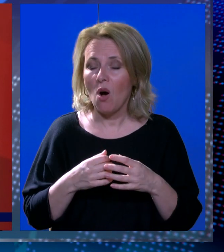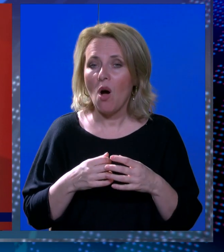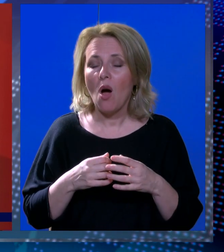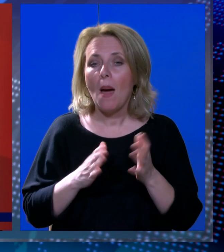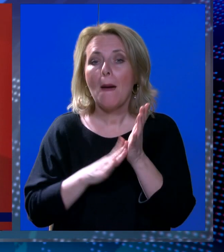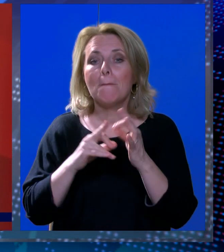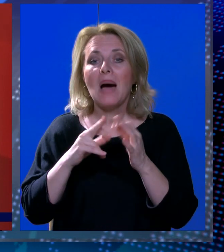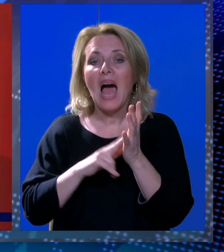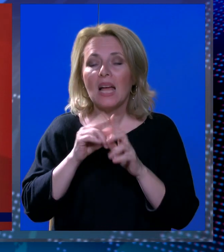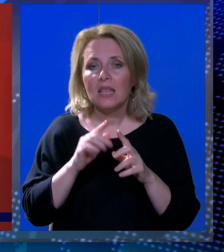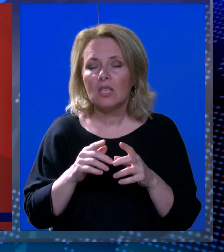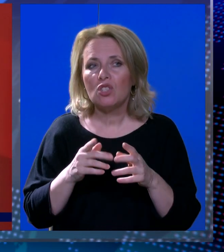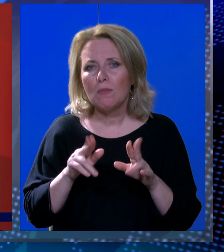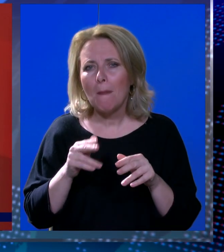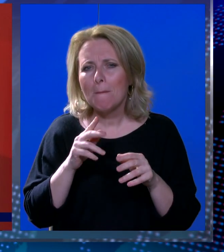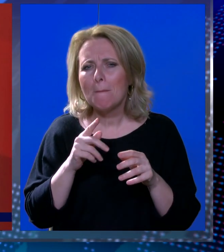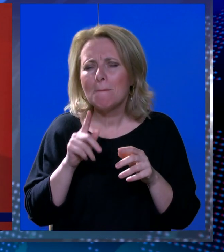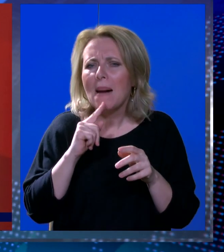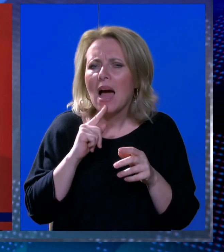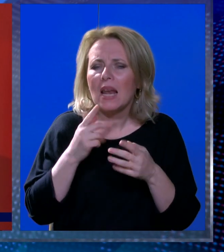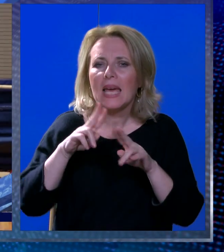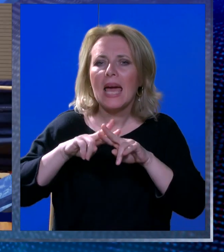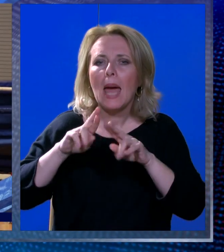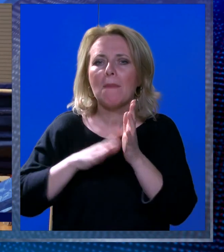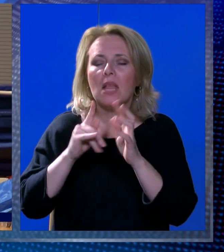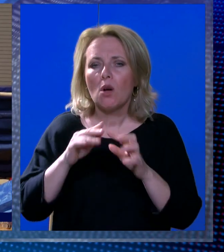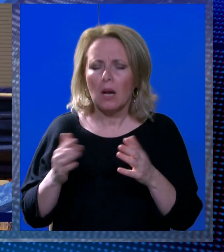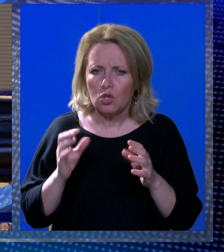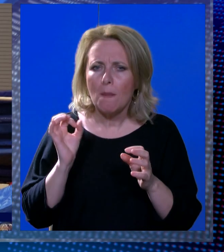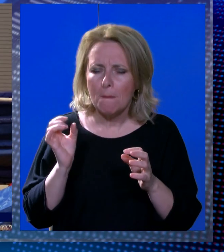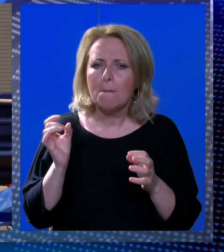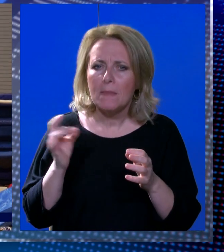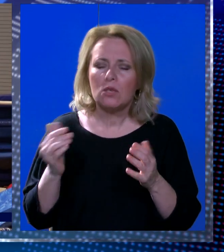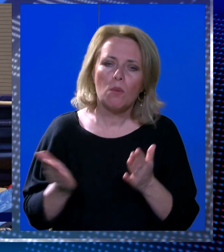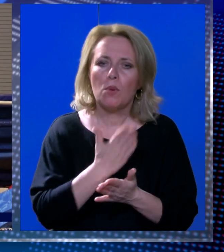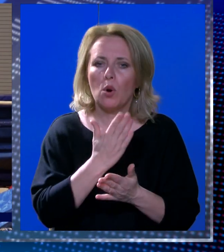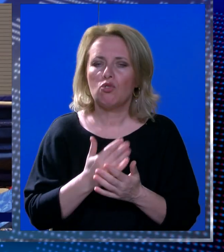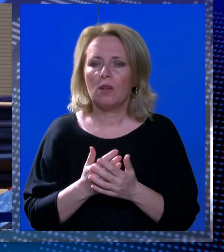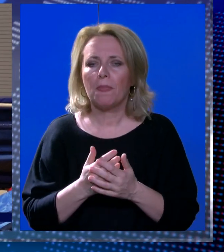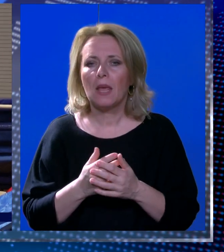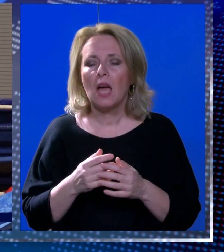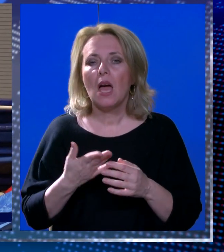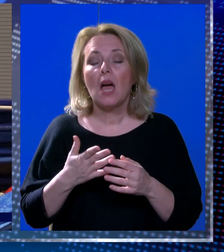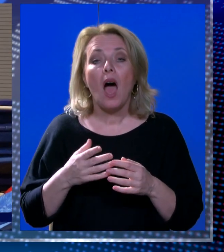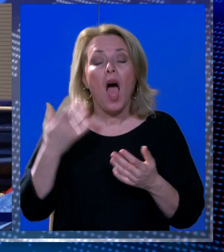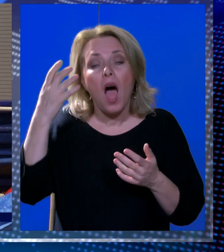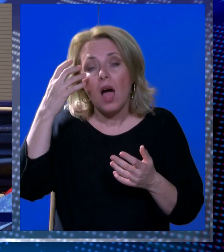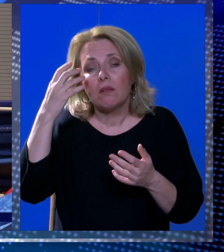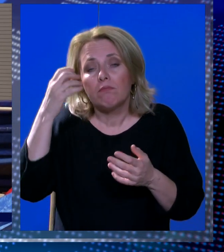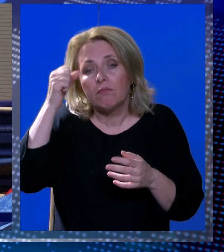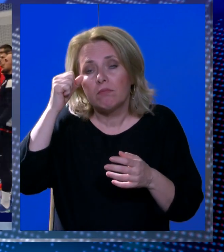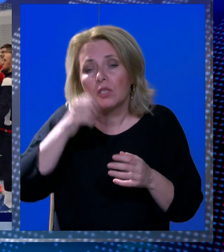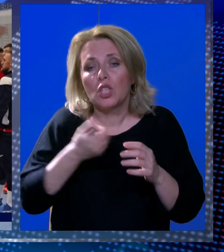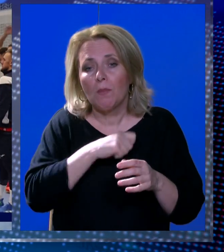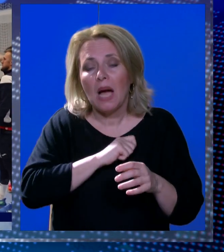malih hematoma, da će to brzo proći, znači moguće da u roku od 3-4 sljedeća dana budemo i kompletni. A o Španjolskoj ne trebamo gubiti riječi,